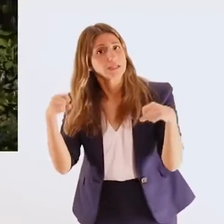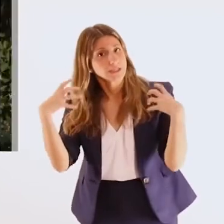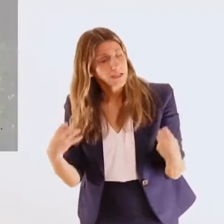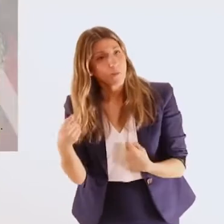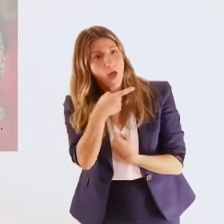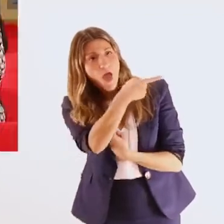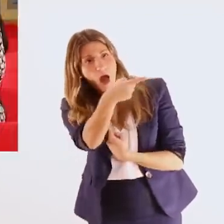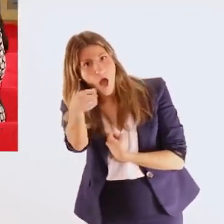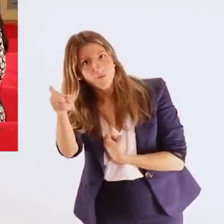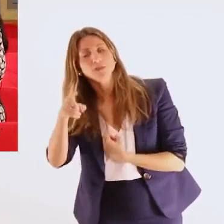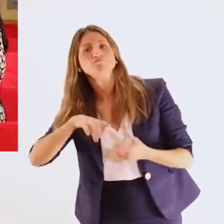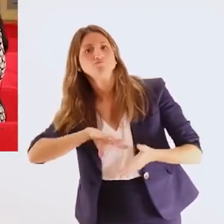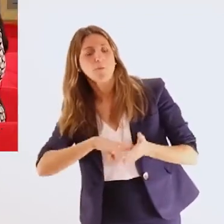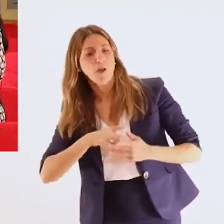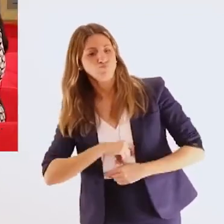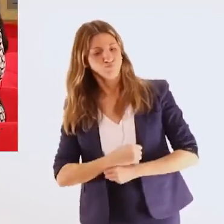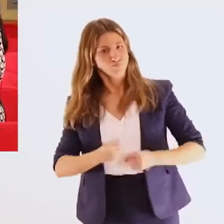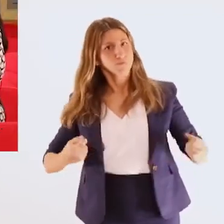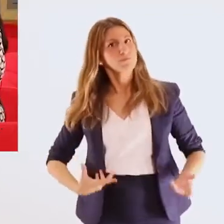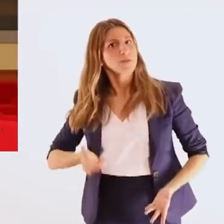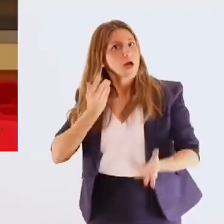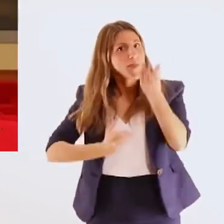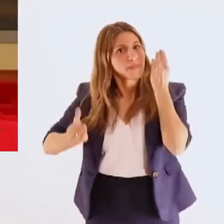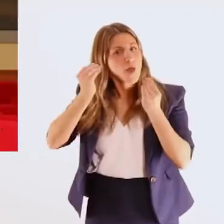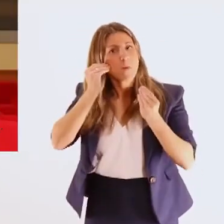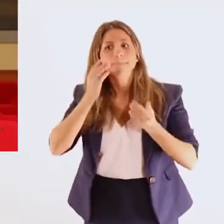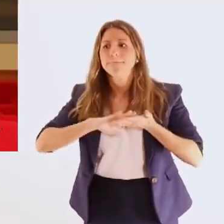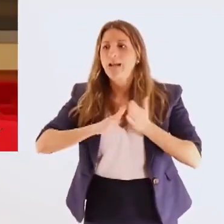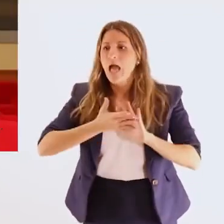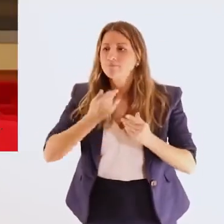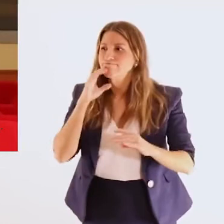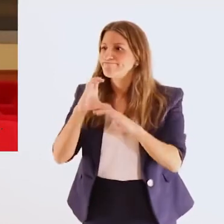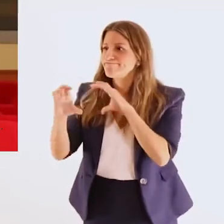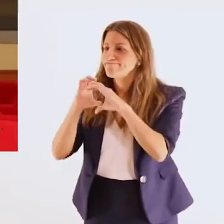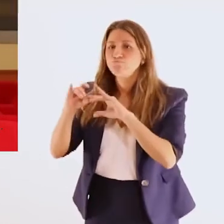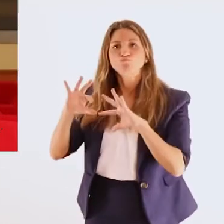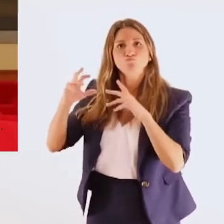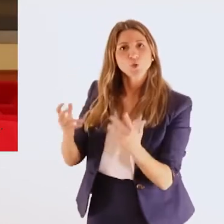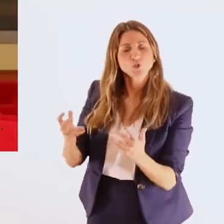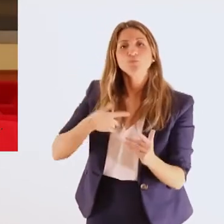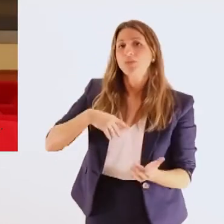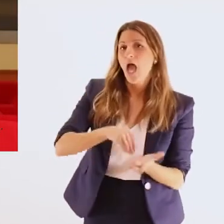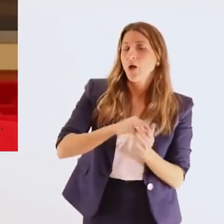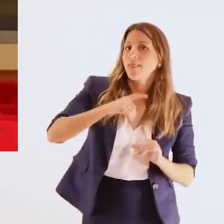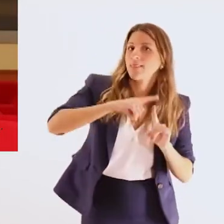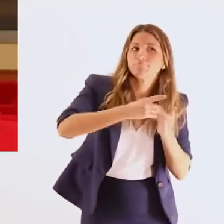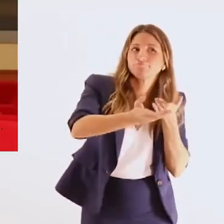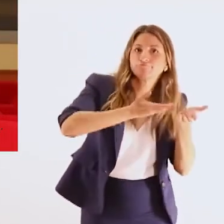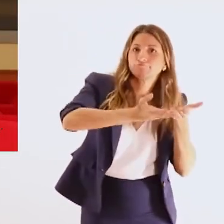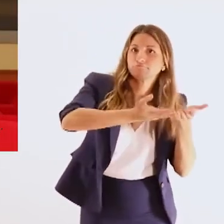βιωματικών ασκήσεων τα στελέχη του Υπουργείου Εθνικής Άμυνας εκπαιδεύονται στην χρήση πρακτικών επικοινωνίας